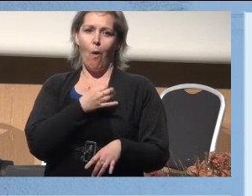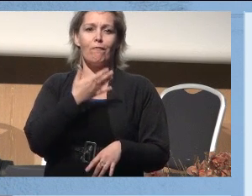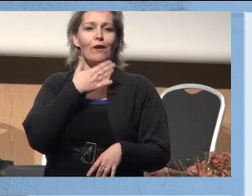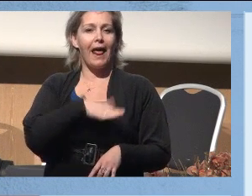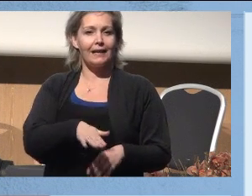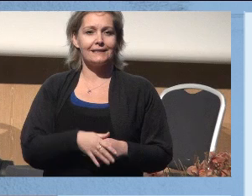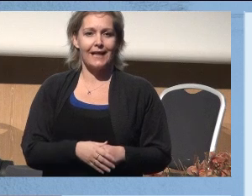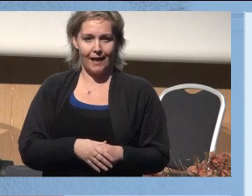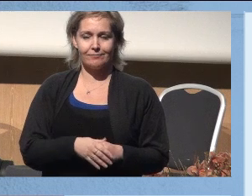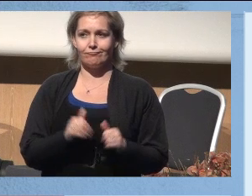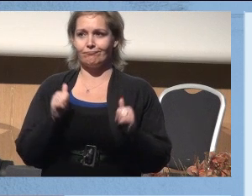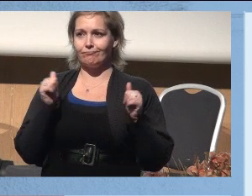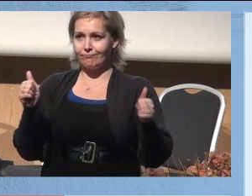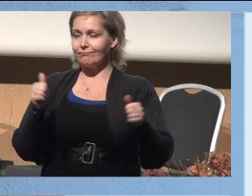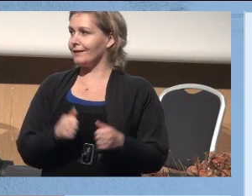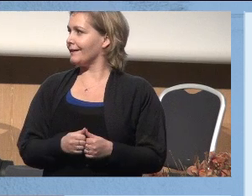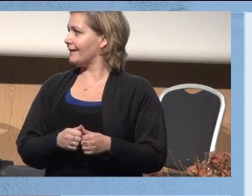helse.